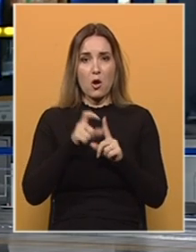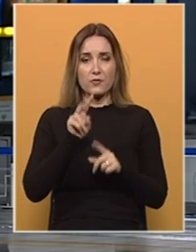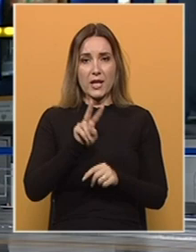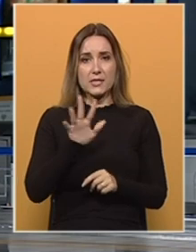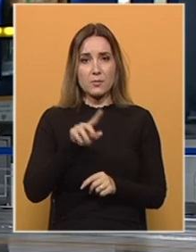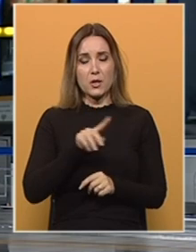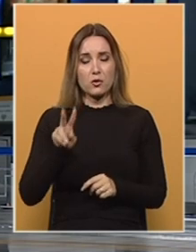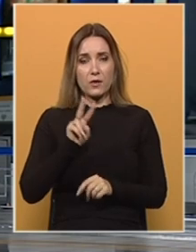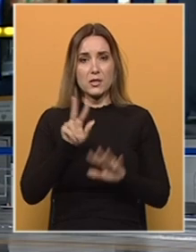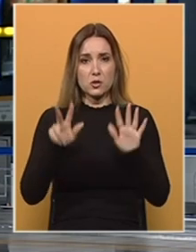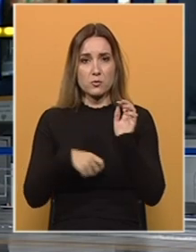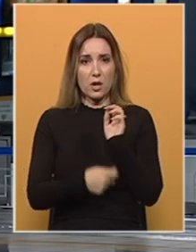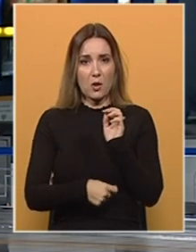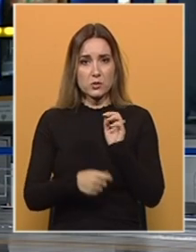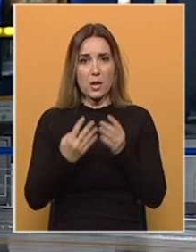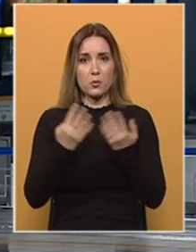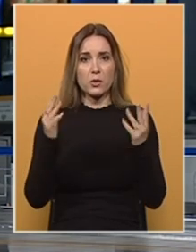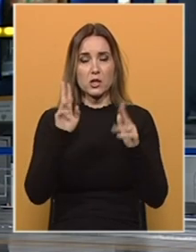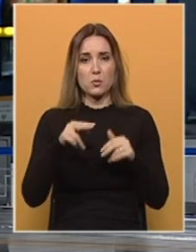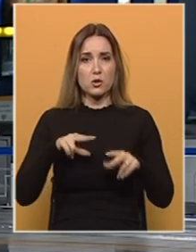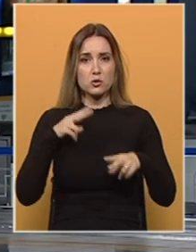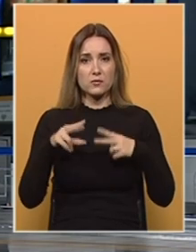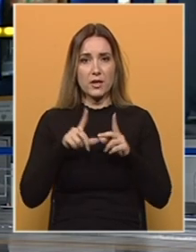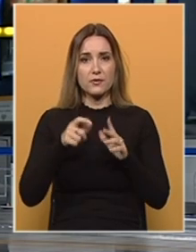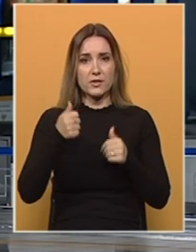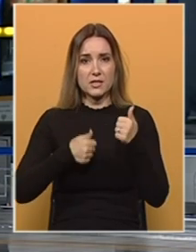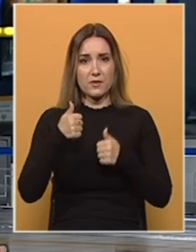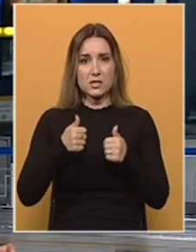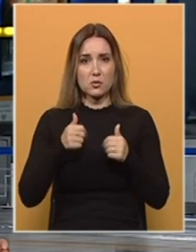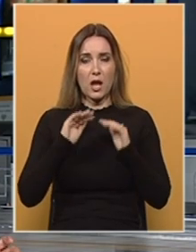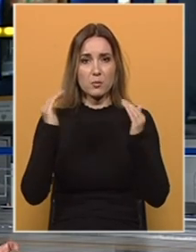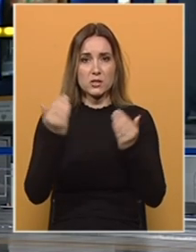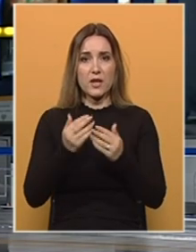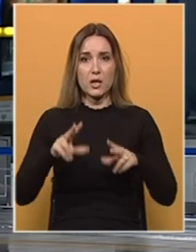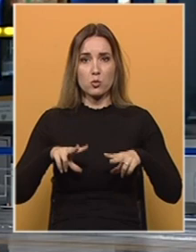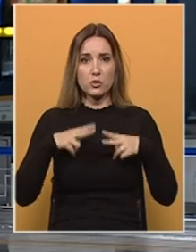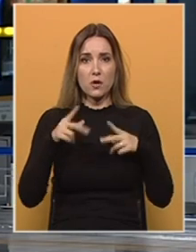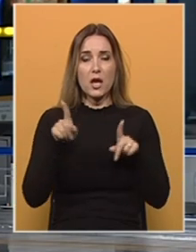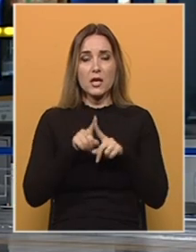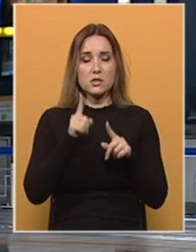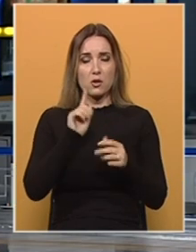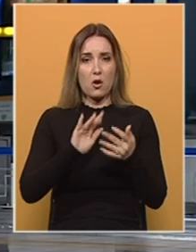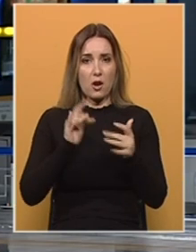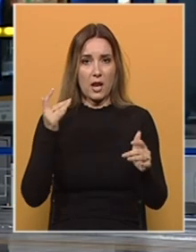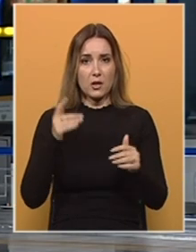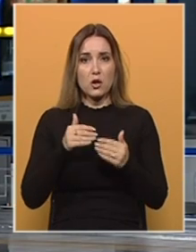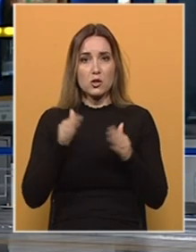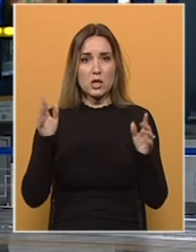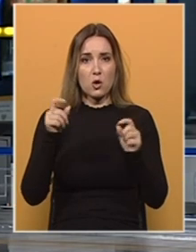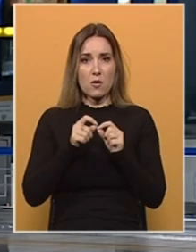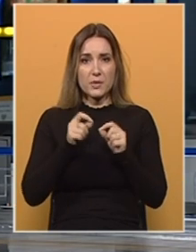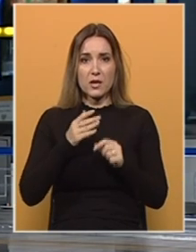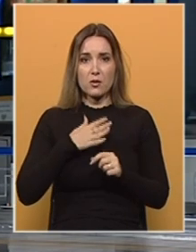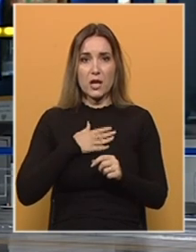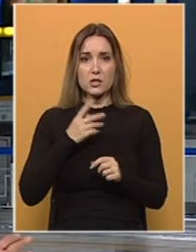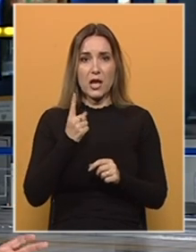25. do 28. kolovoza publika će moći uživati u festivalskoj atmosferi uživo, ali i online. U Širokom brijegu je